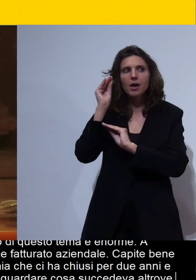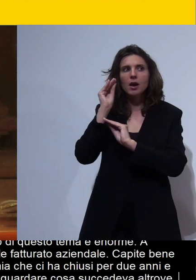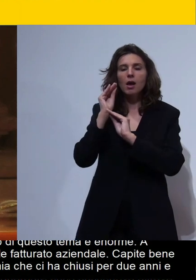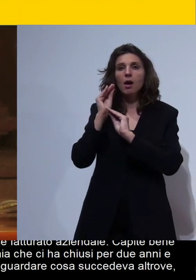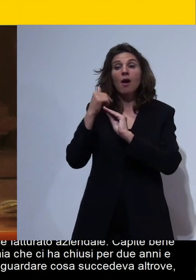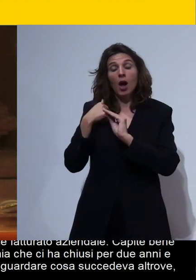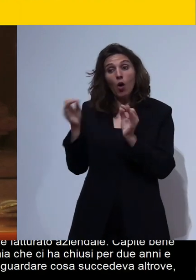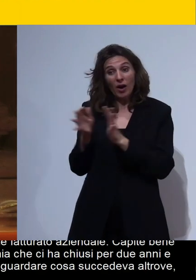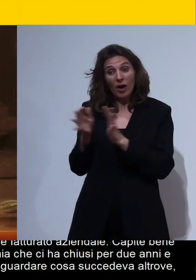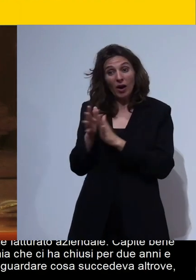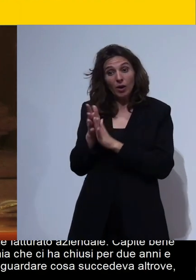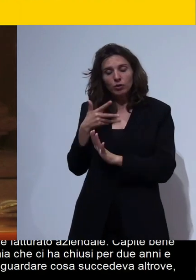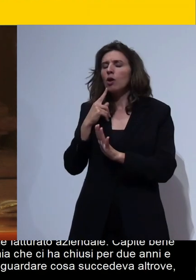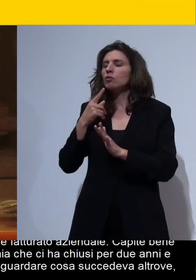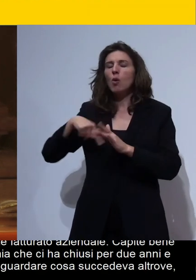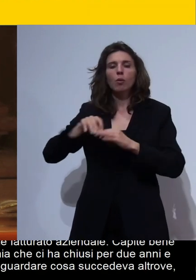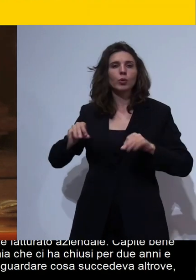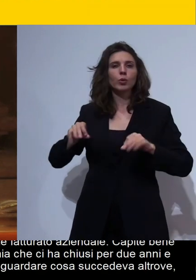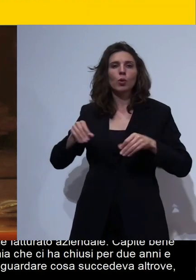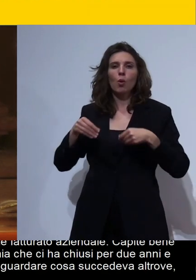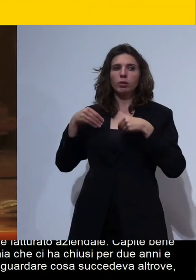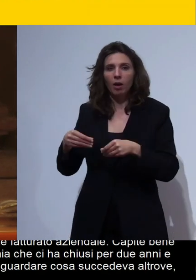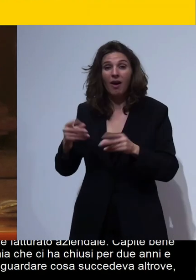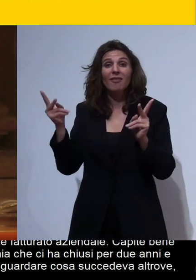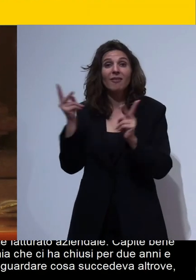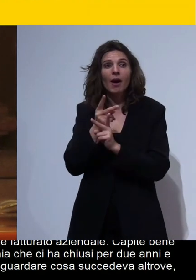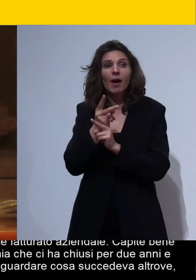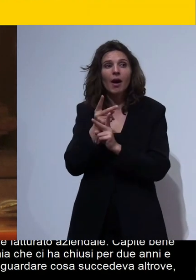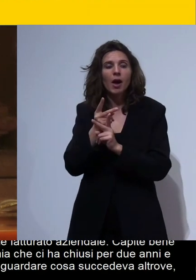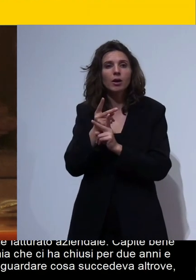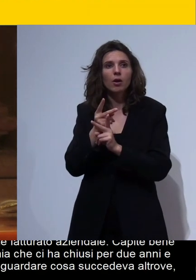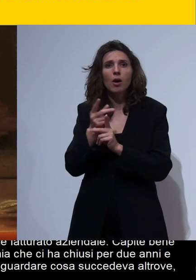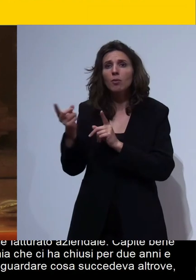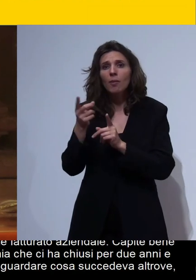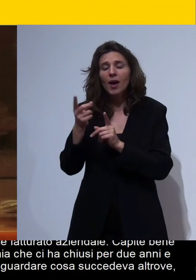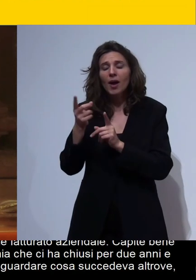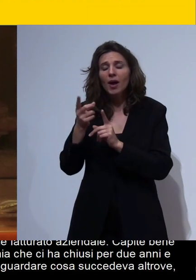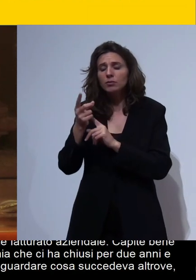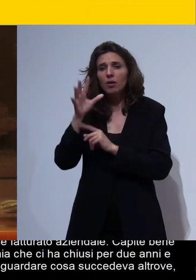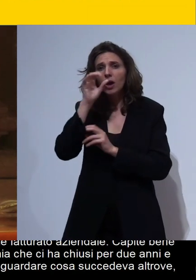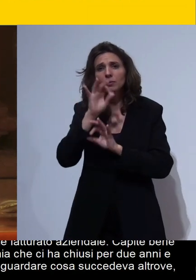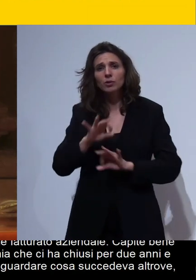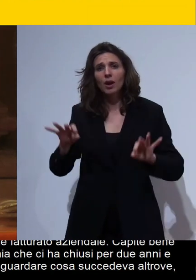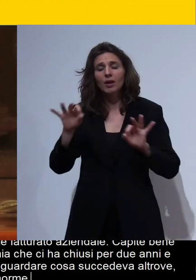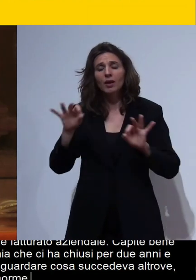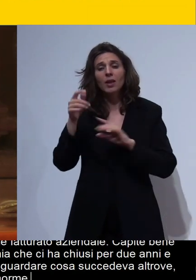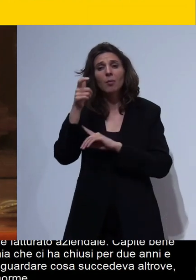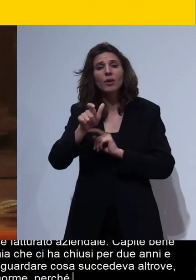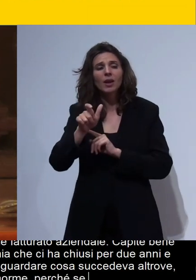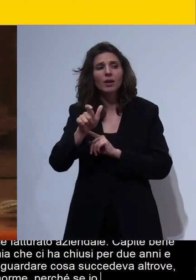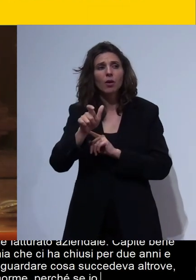fatto noi non abbiamo capito nulla e abbiamo perso un treno enorme perché se io